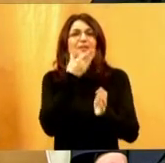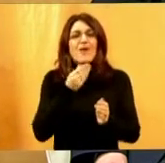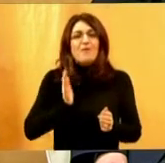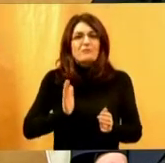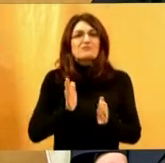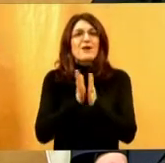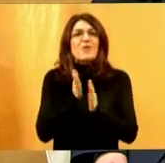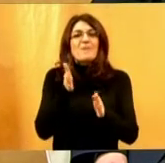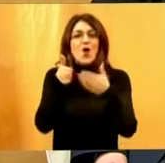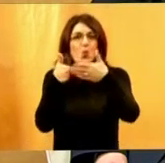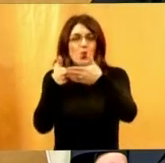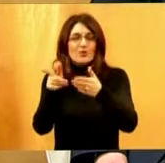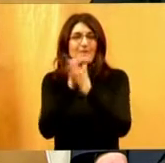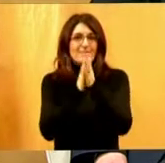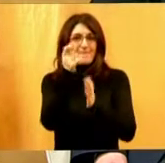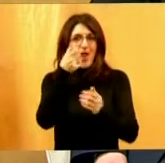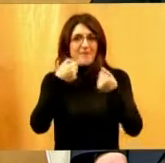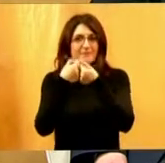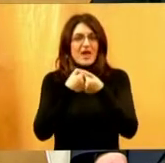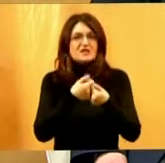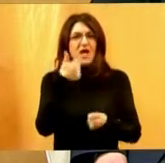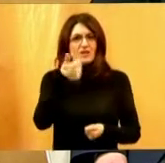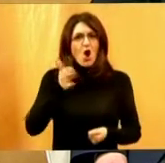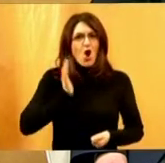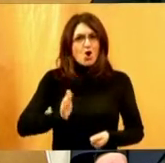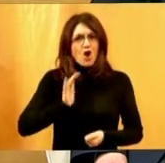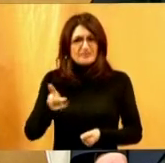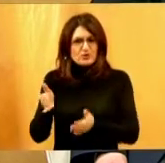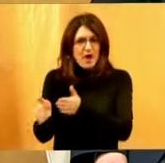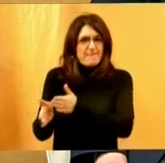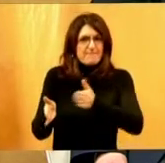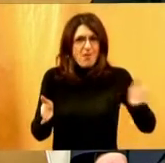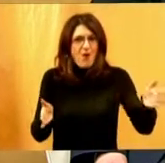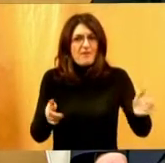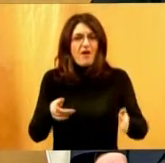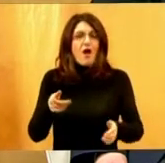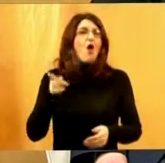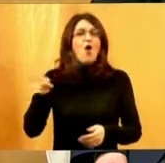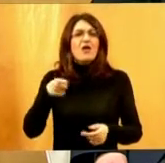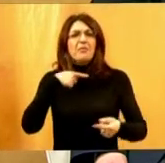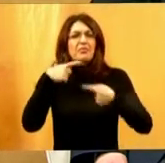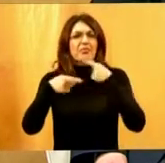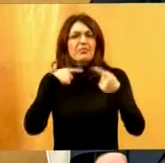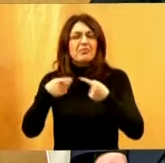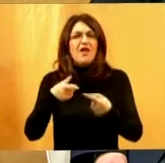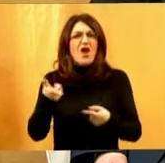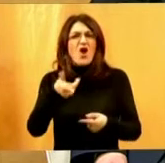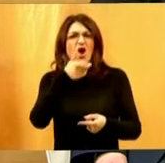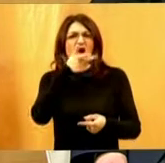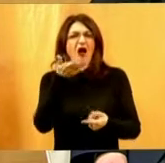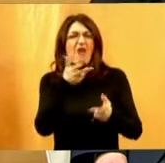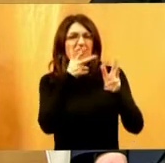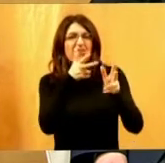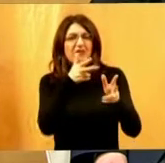mogu malo mjesta u kutu zamoliti. Gospodža koja se micala iz tog kuta je komentirala vrlo